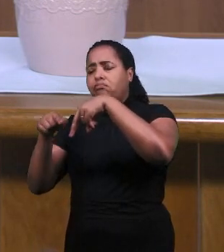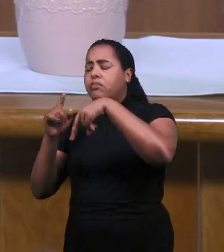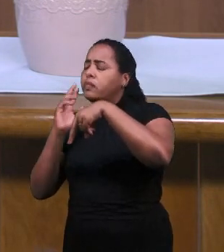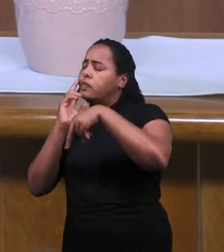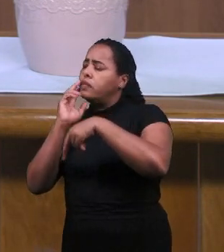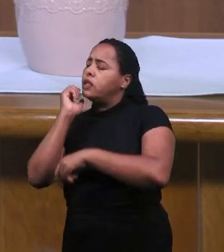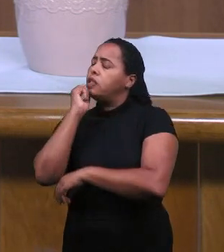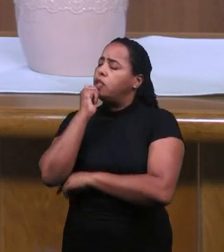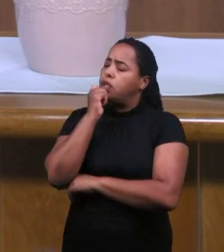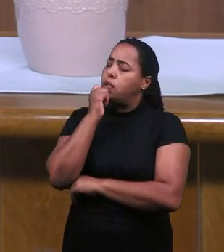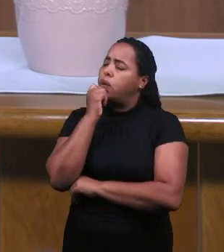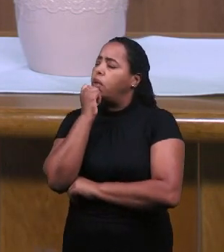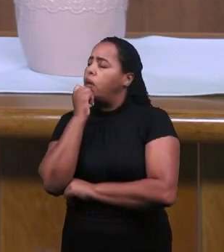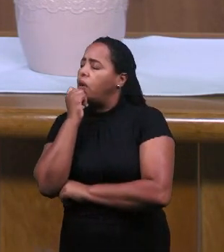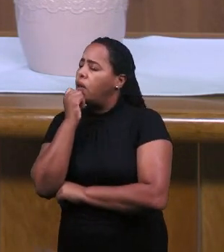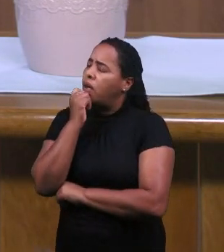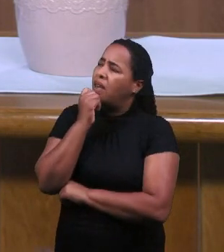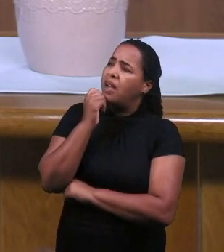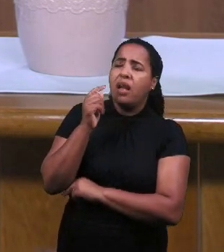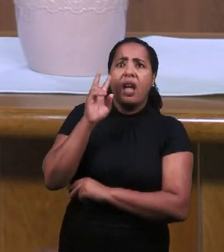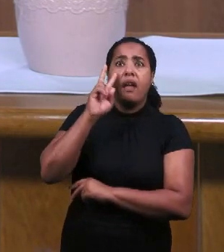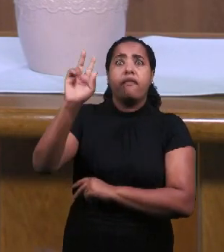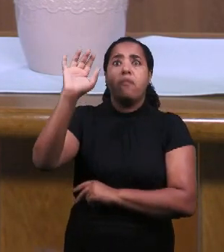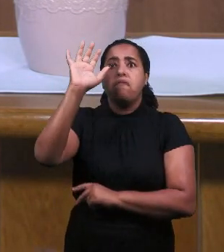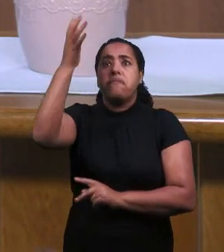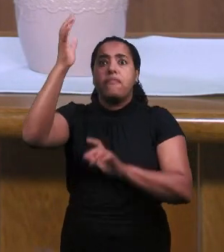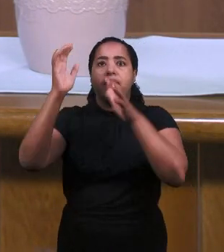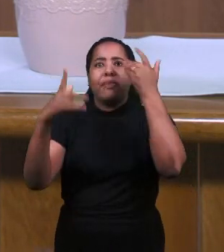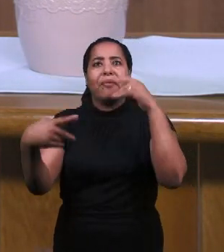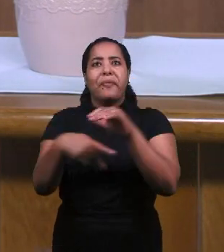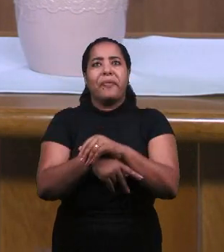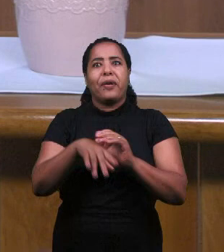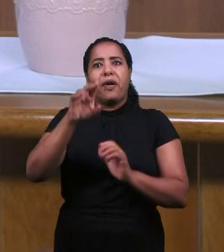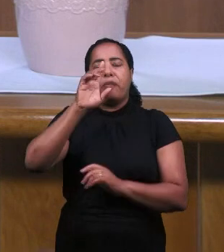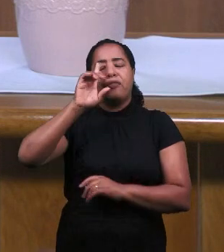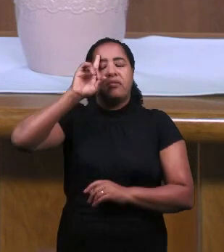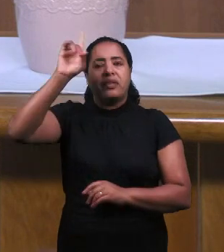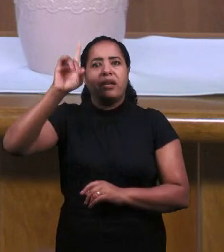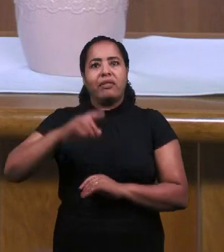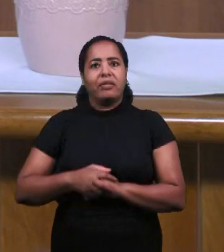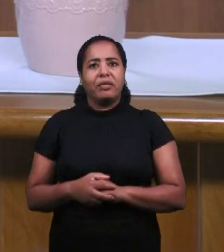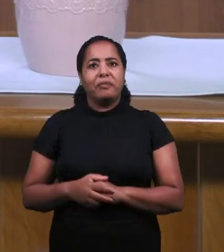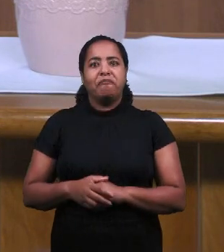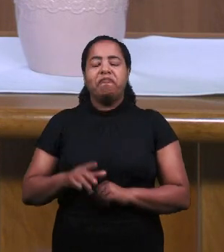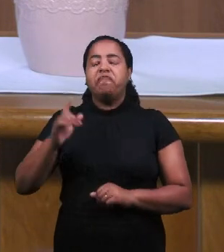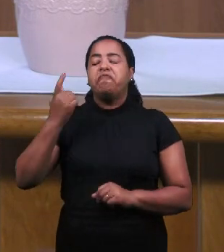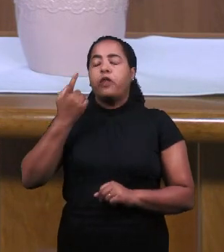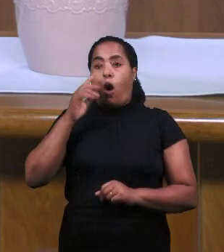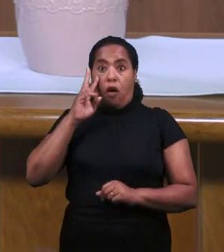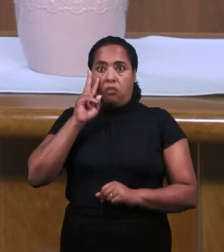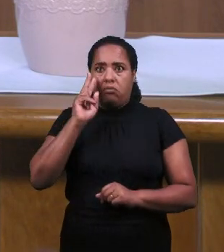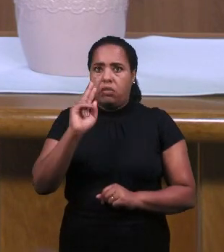К Пещере И Он Увидел Некоторые Знамения Там